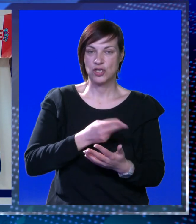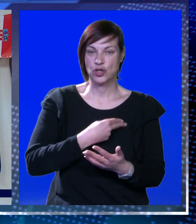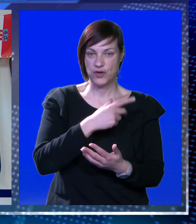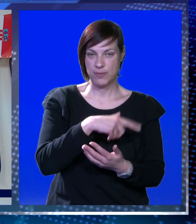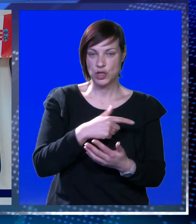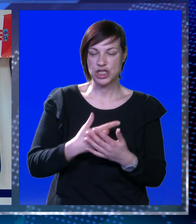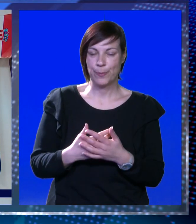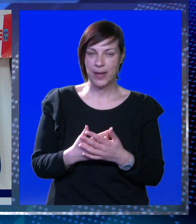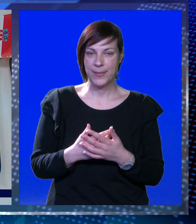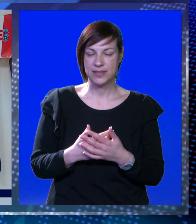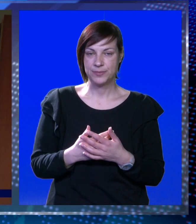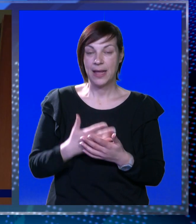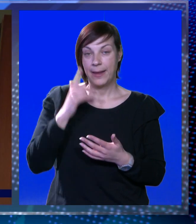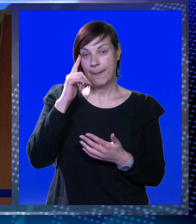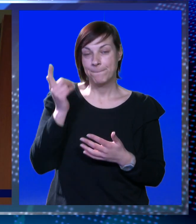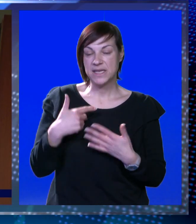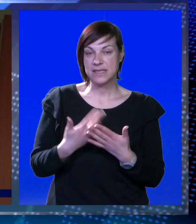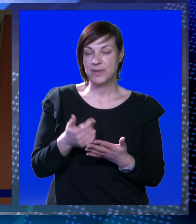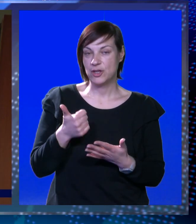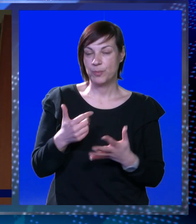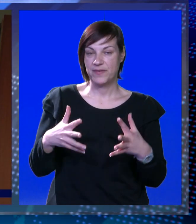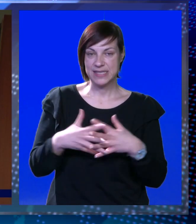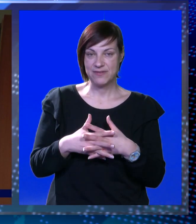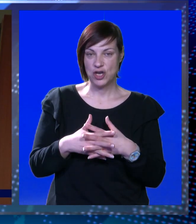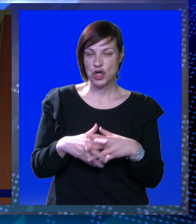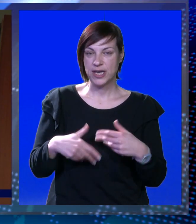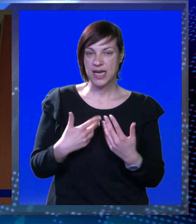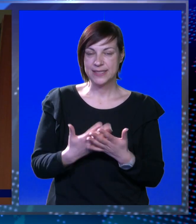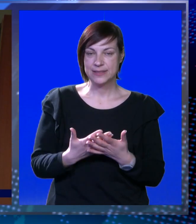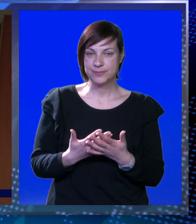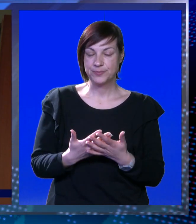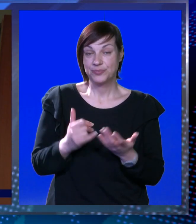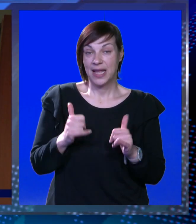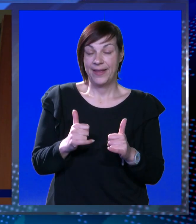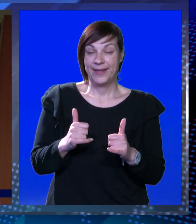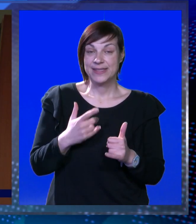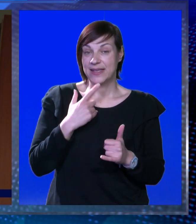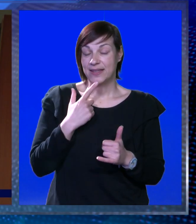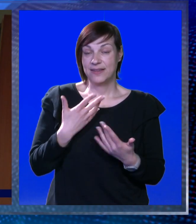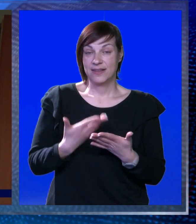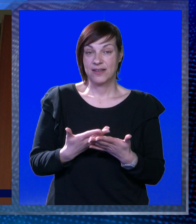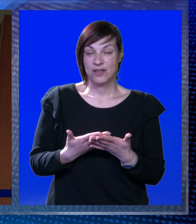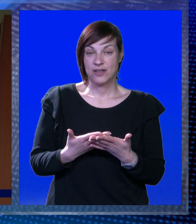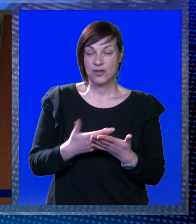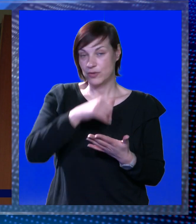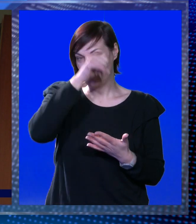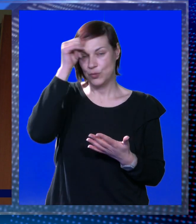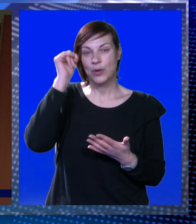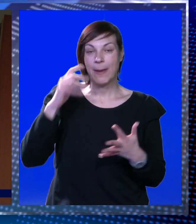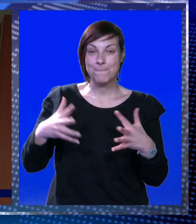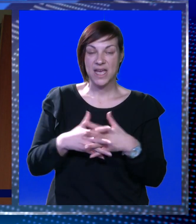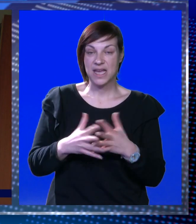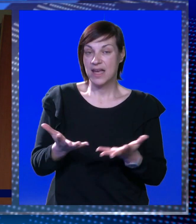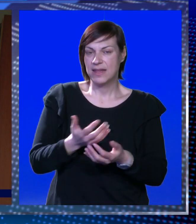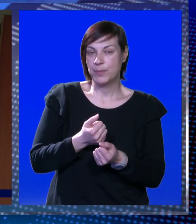odgovornim osobama. Pa mislim da je to prvesteno grad, a sad ko će to u ime